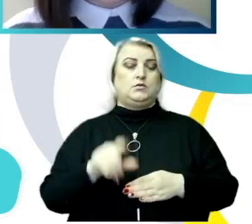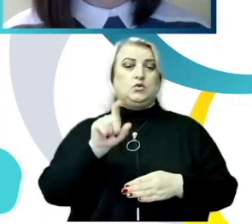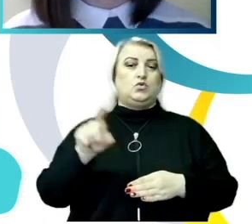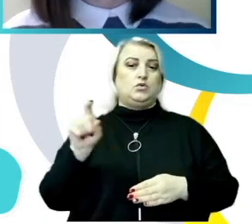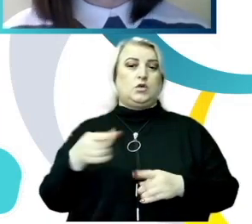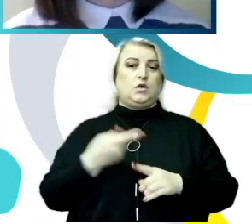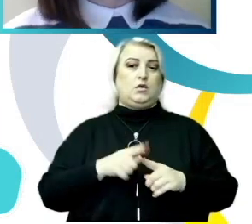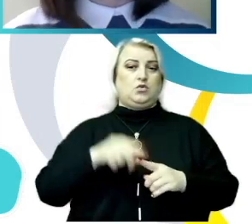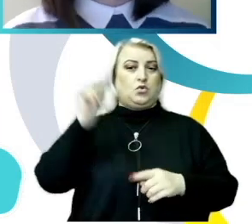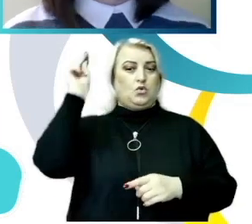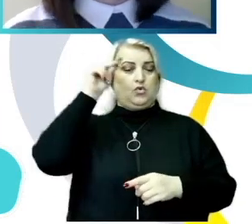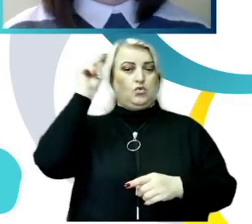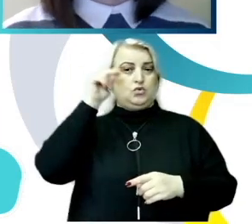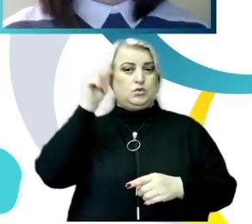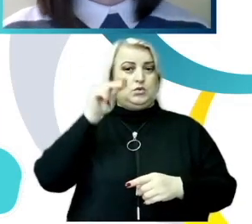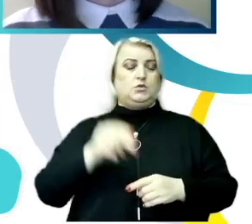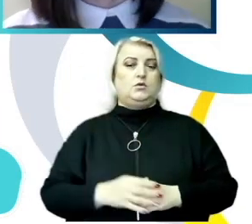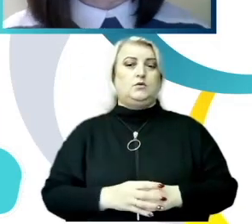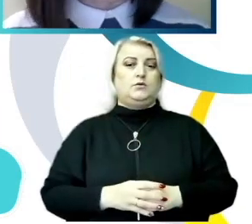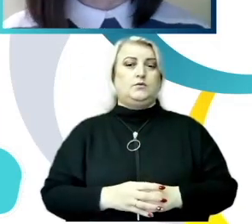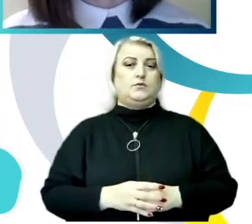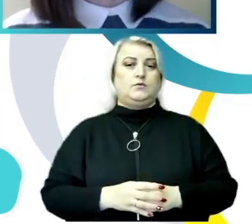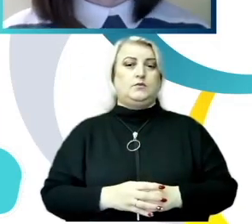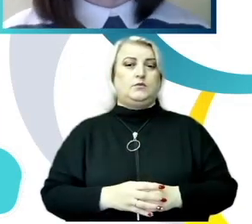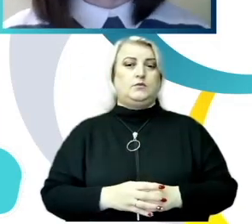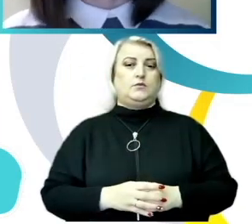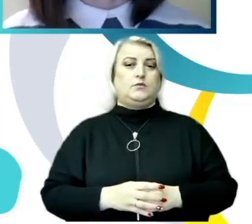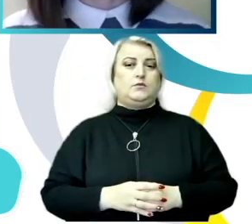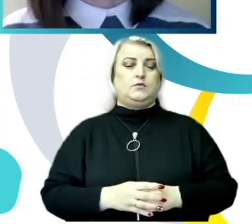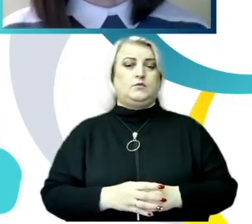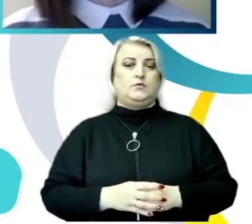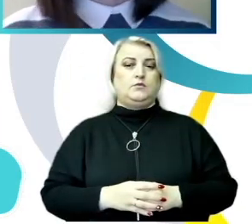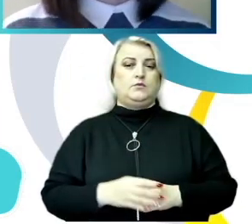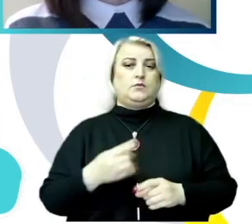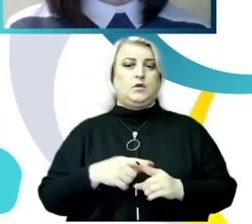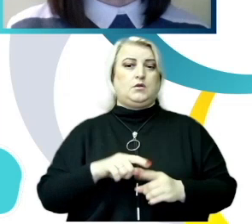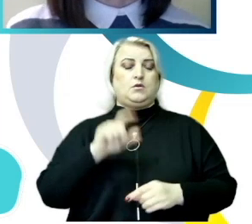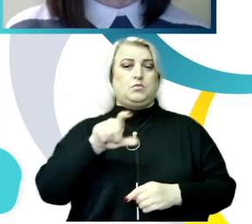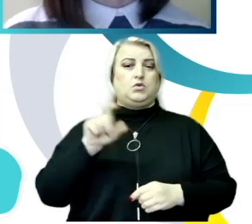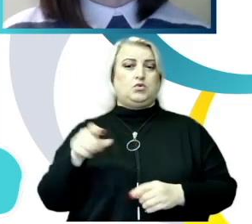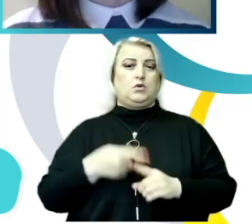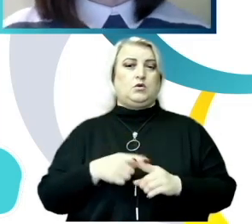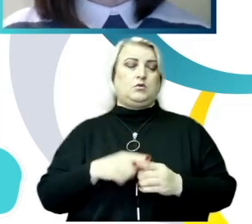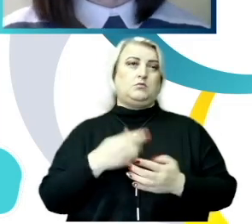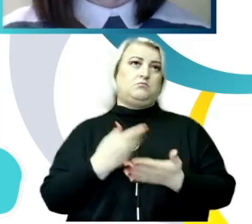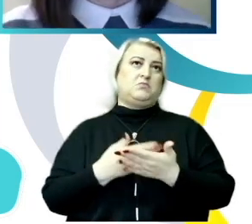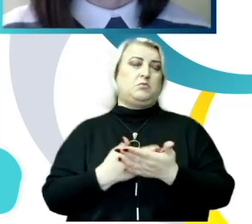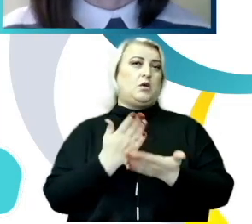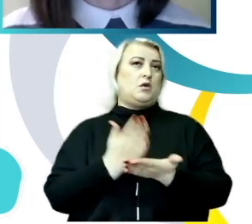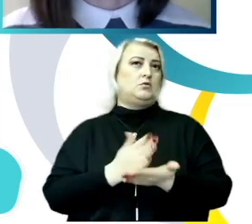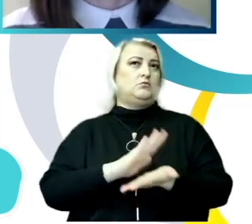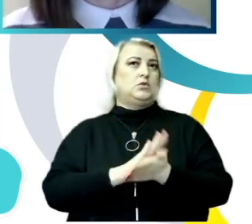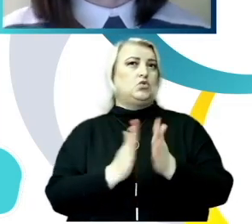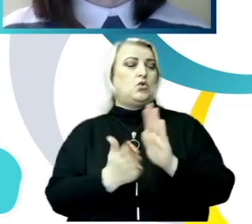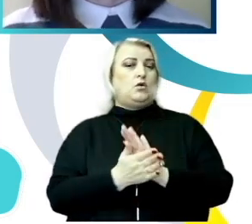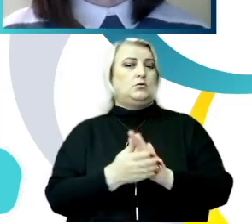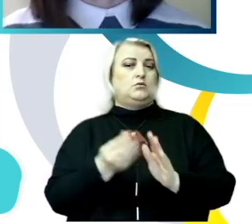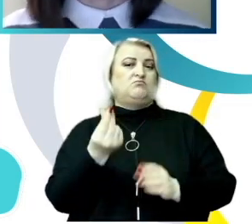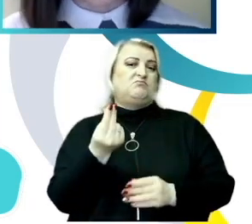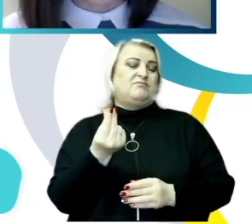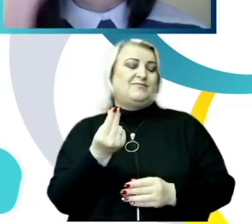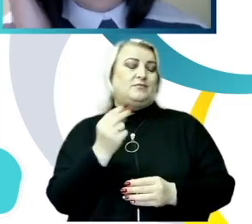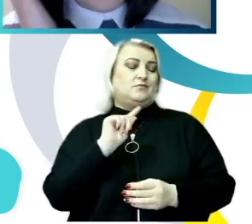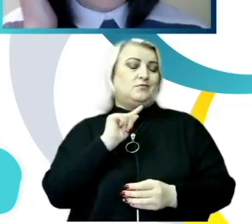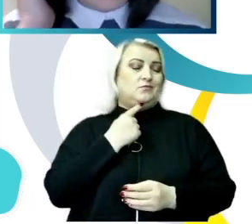studii în școli profesionale, sunt persoane care au, spre exemplu, o situație financiară mai